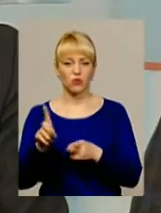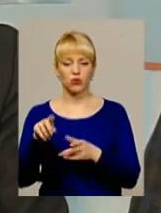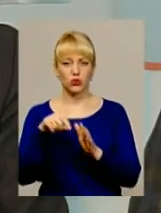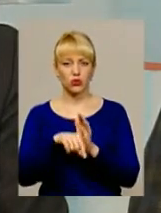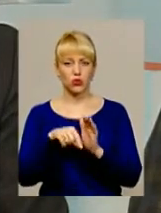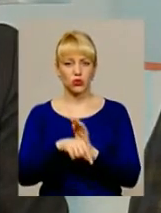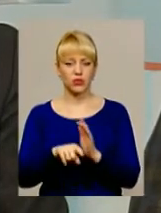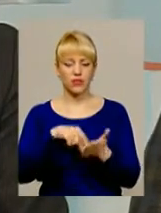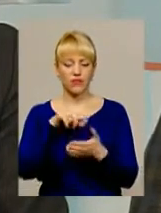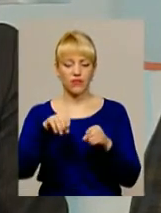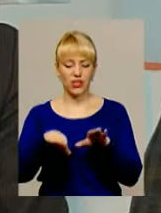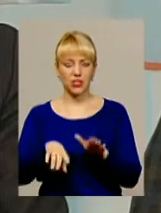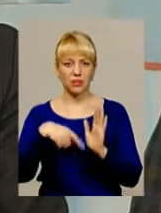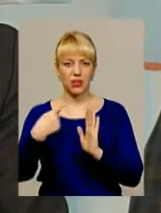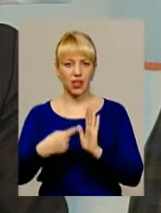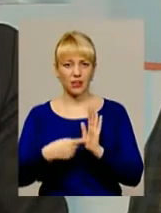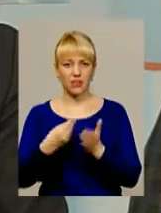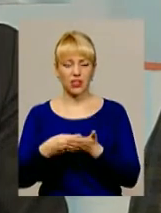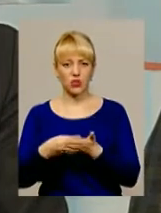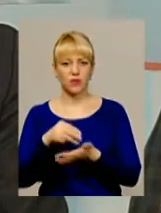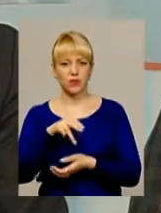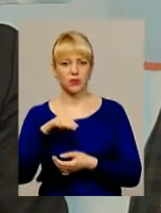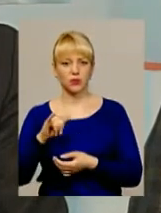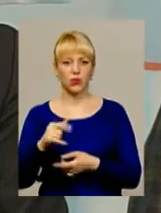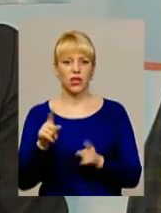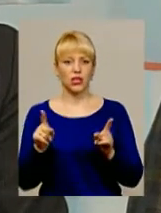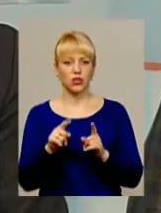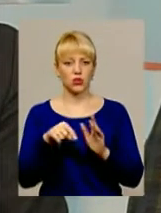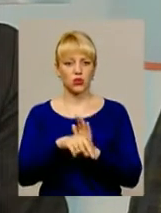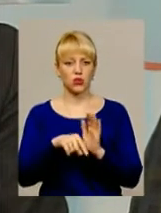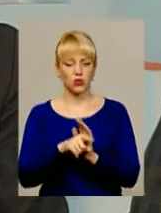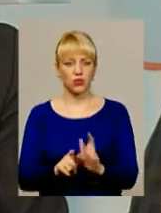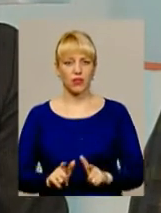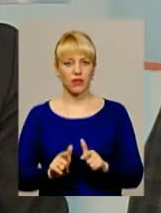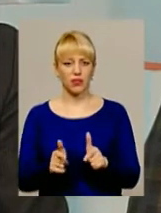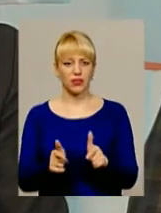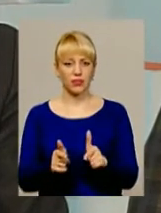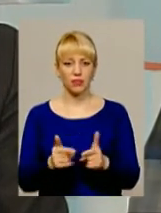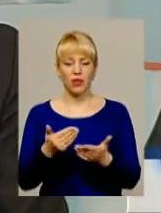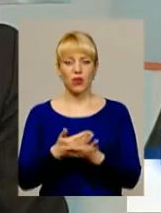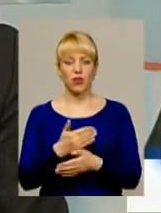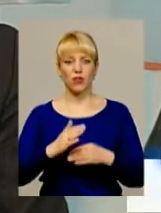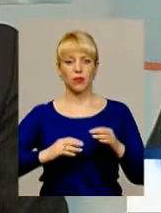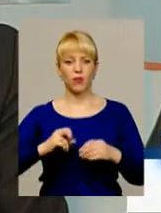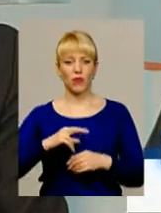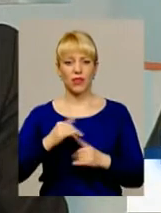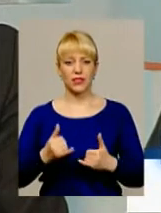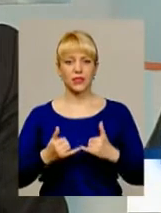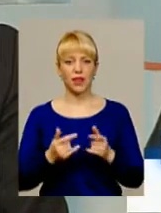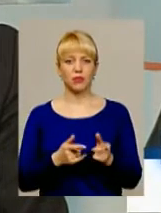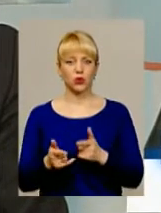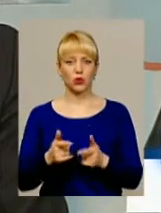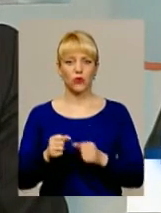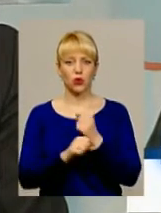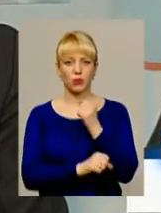питання фінансування профтехосвіти, що стосується і введення нових професій для підготовки